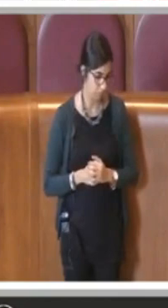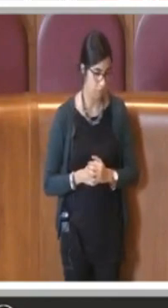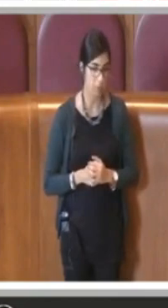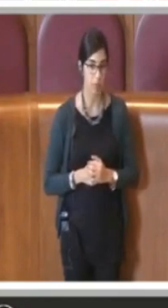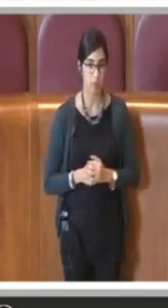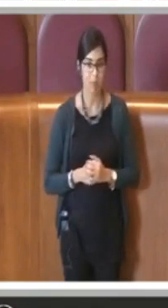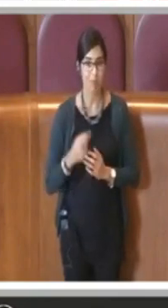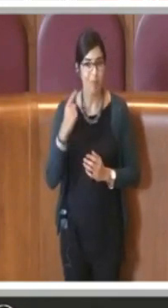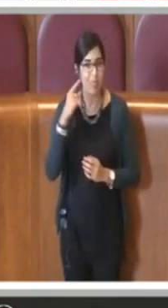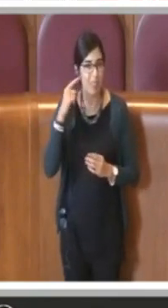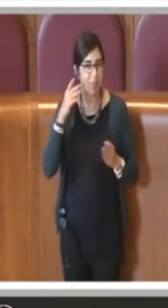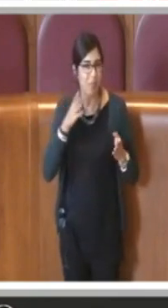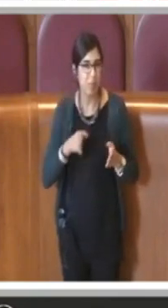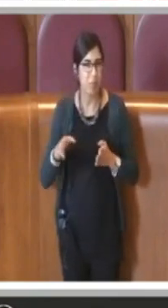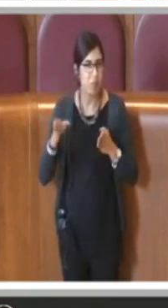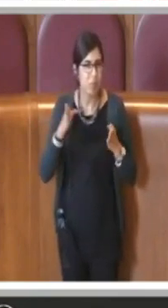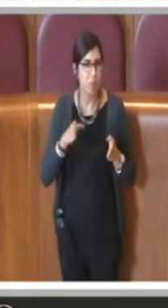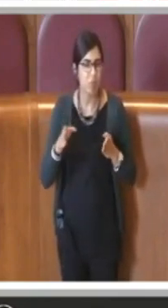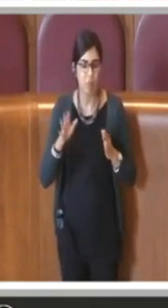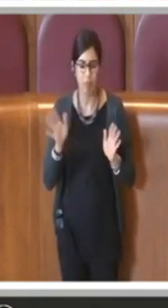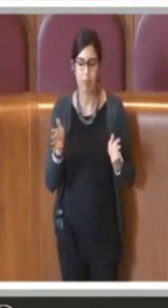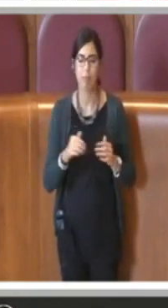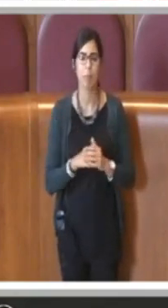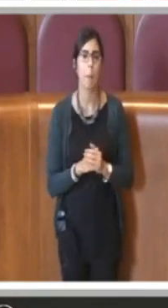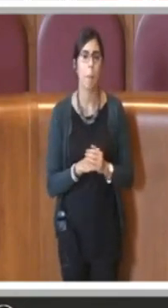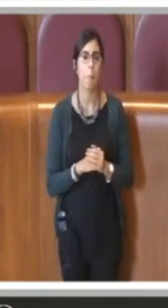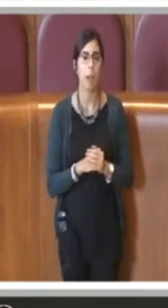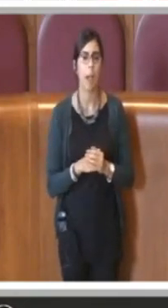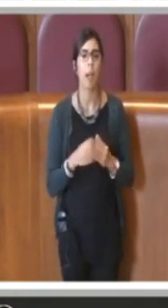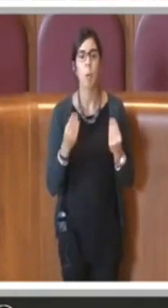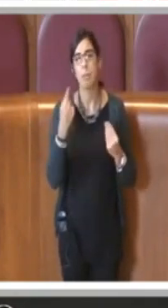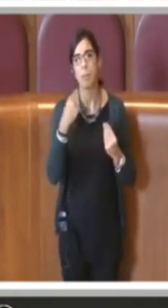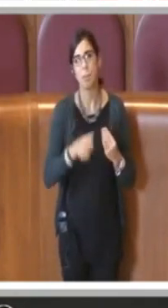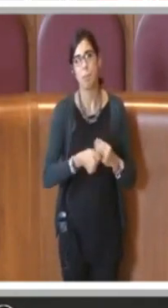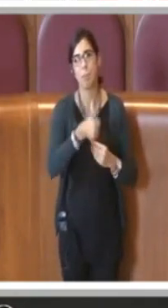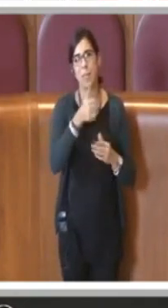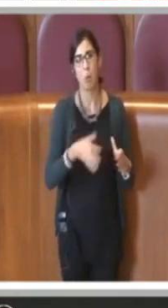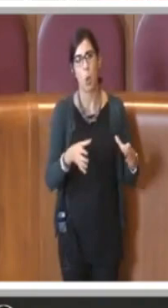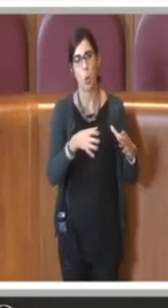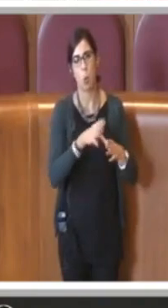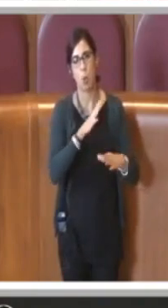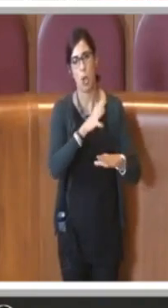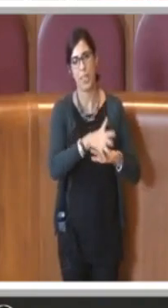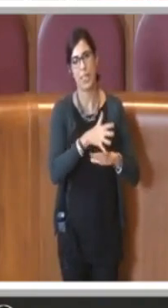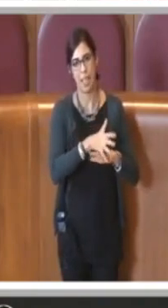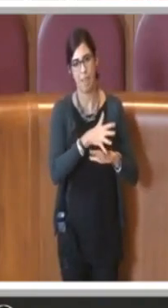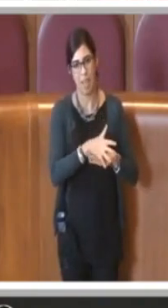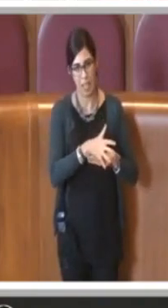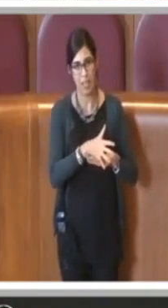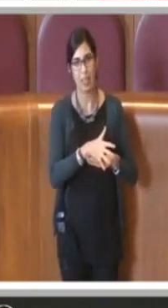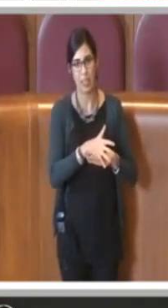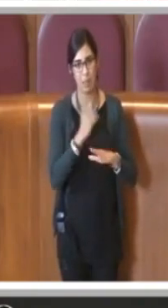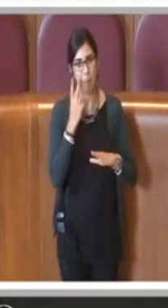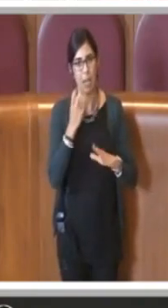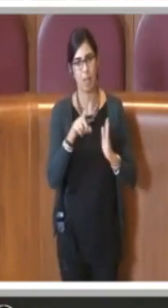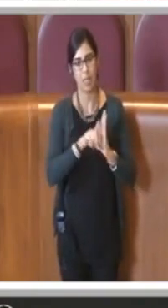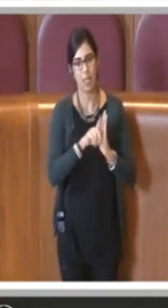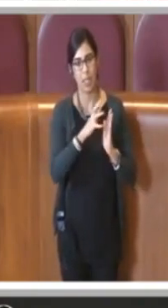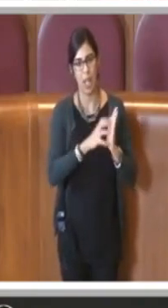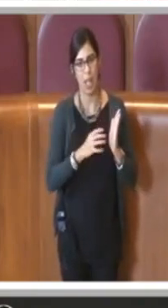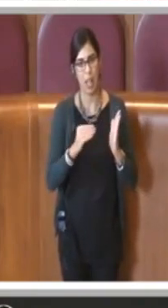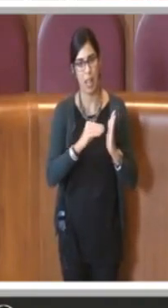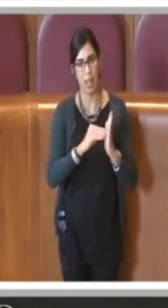Sento dei rumori. Ok, e quindi questa è la prima tipologia di interventi che sono previsti nella delibera.